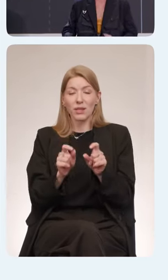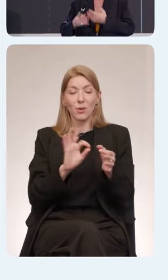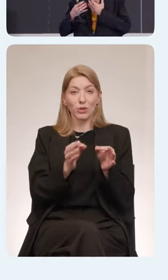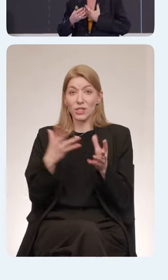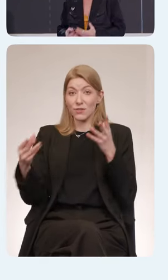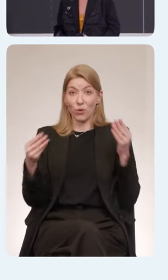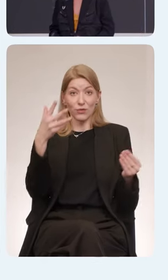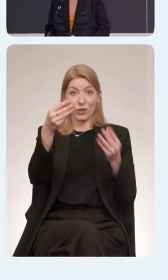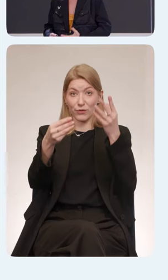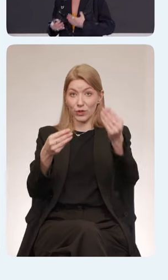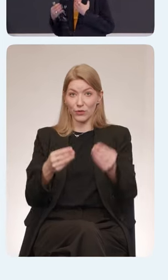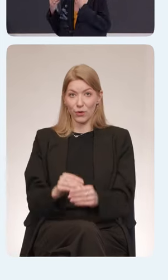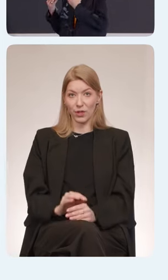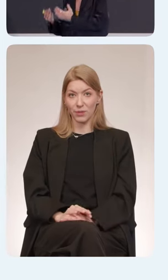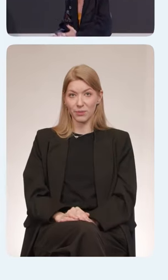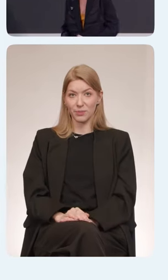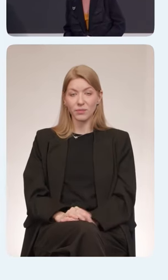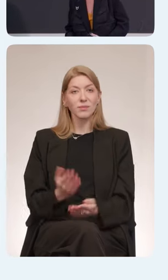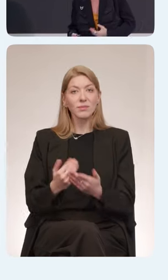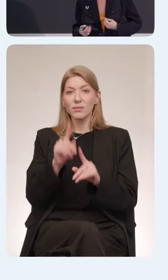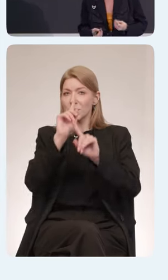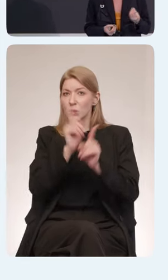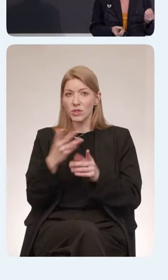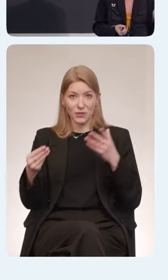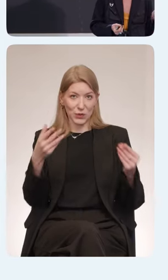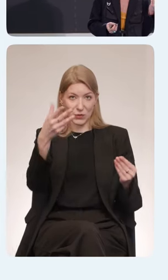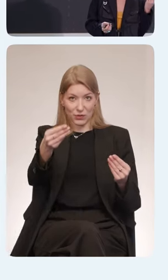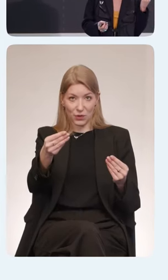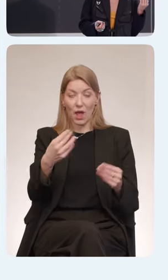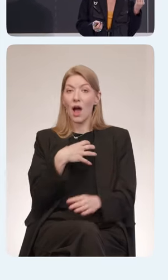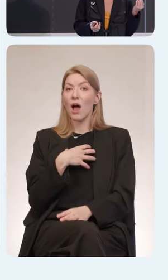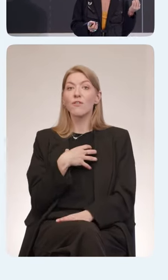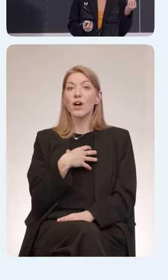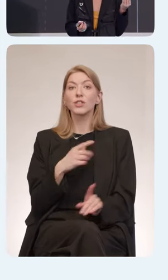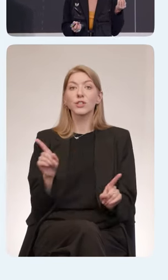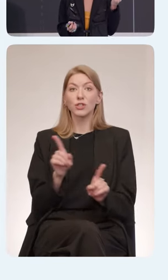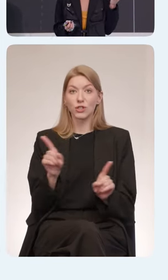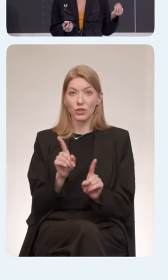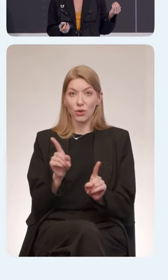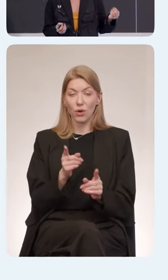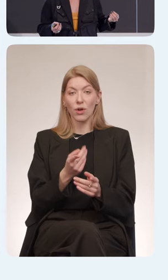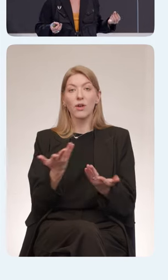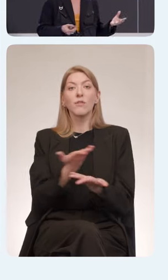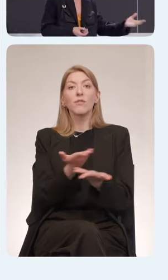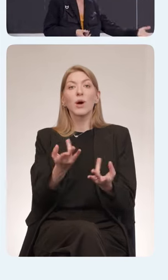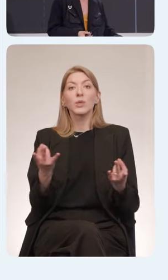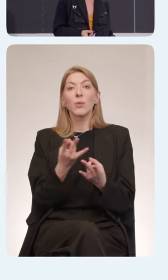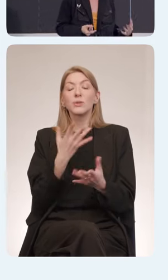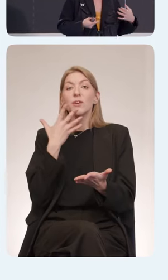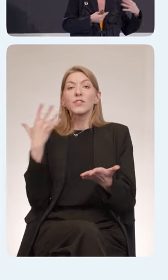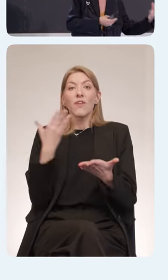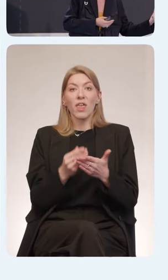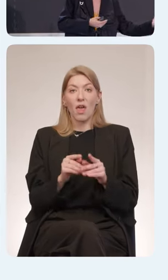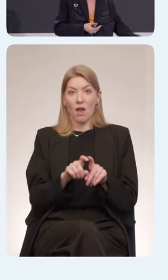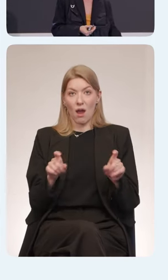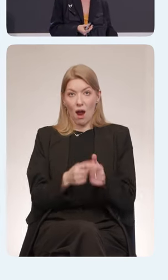разные, они специфичные. здесь важный момент – это то, что вы должны найти в своей компании те точки, в которых